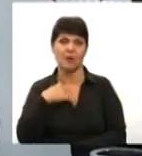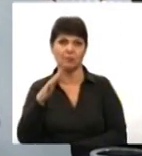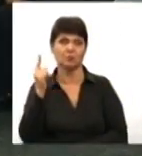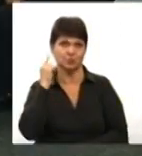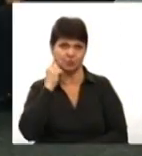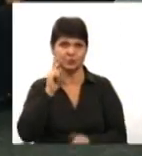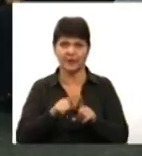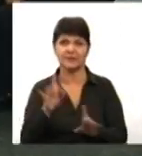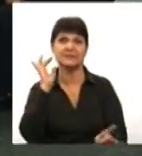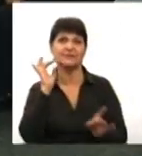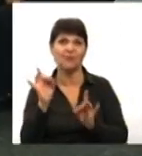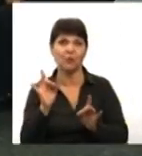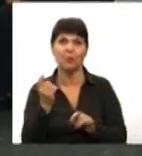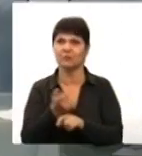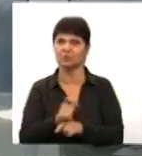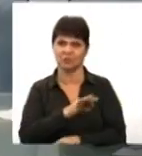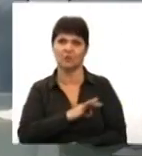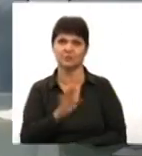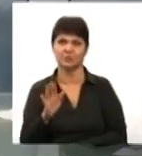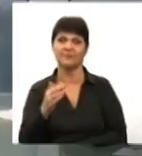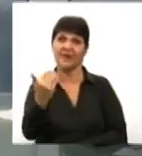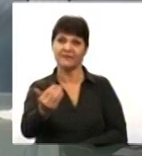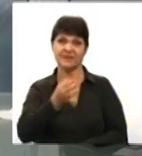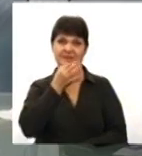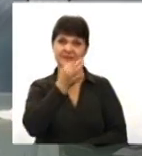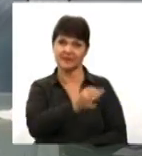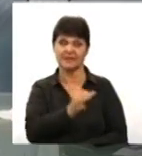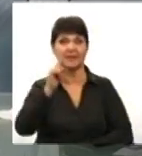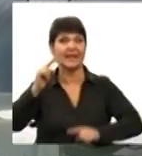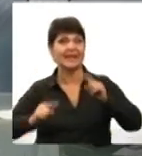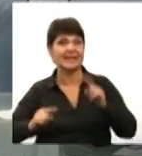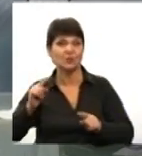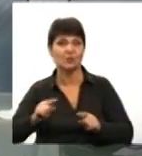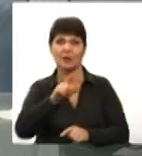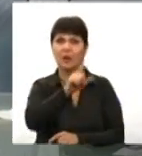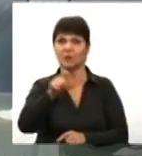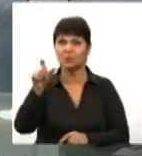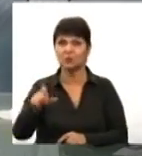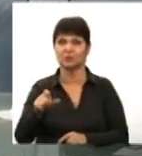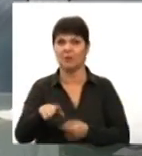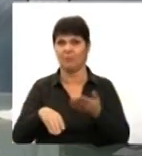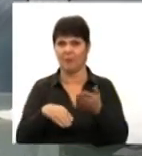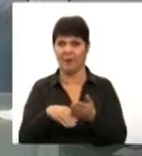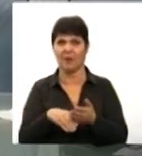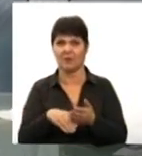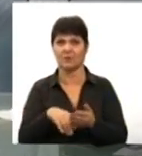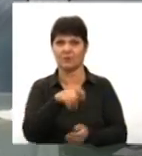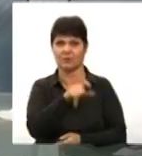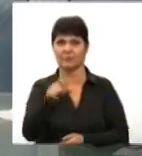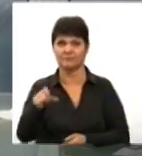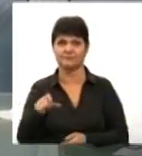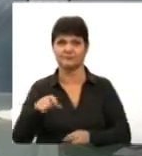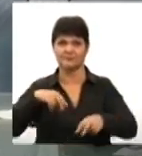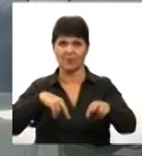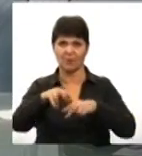пристрій. І це буде дуже корисно для мене. От ви сказали про те, що інколи, іноді люди навіть і допомагають. Допомагають пересуватися